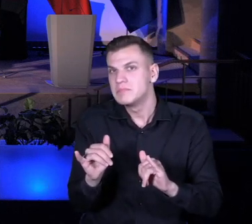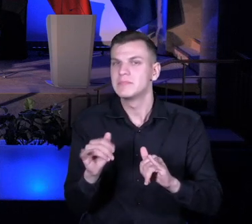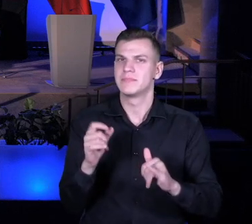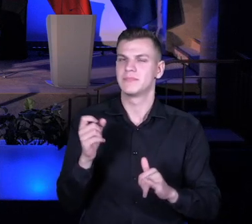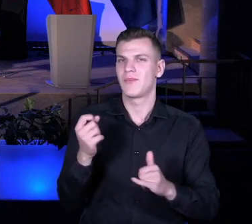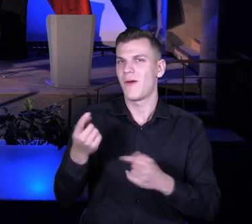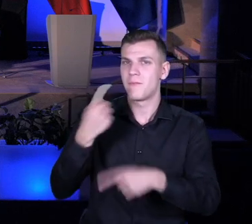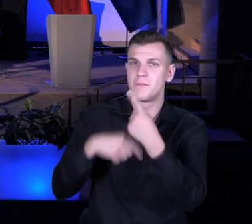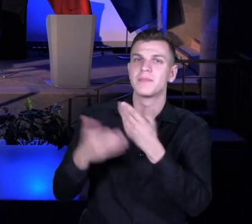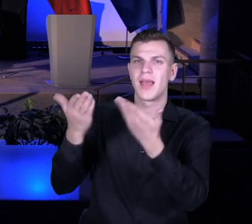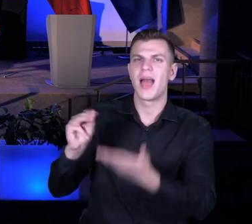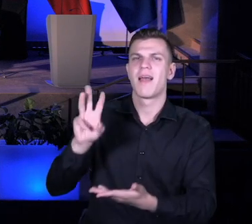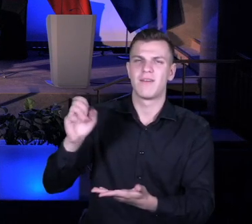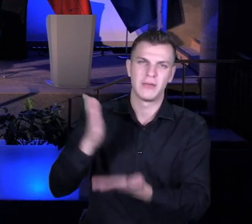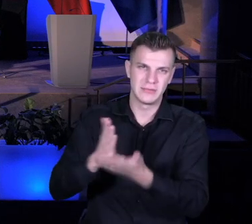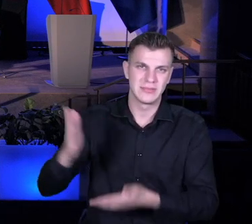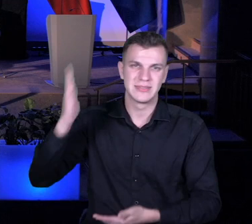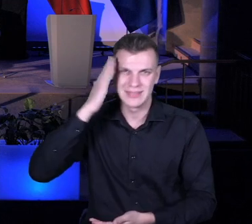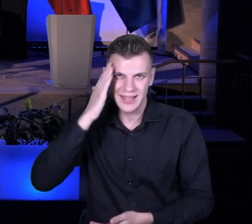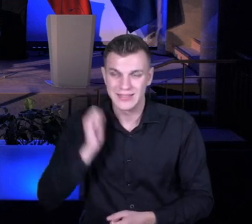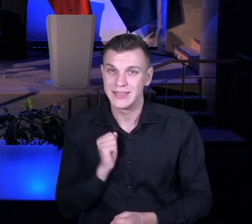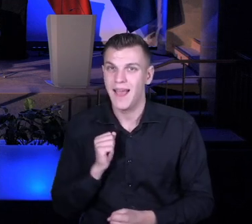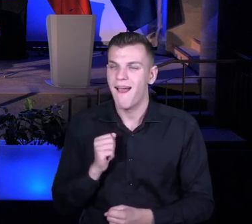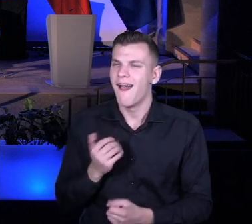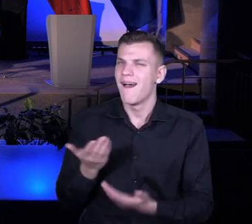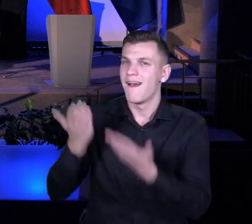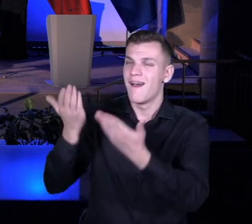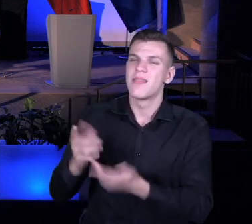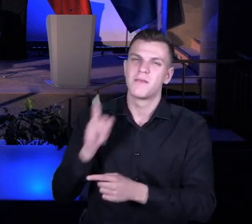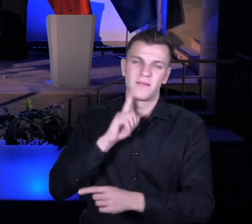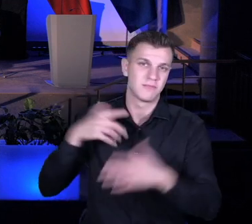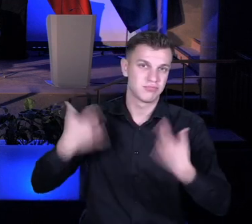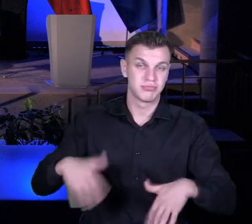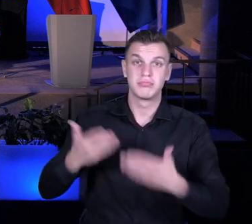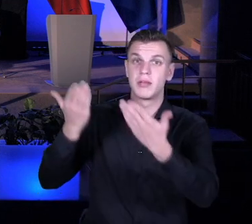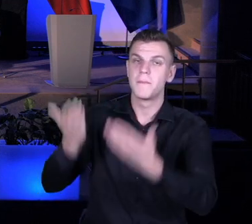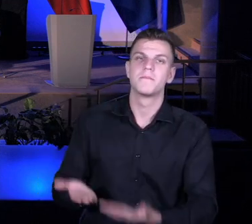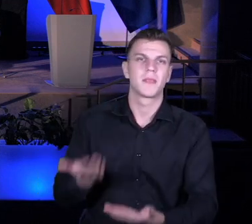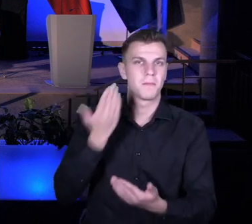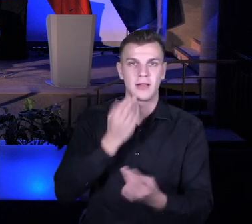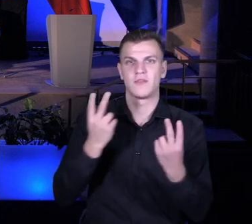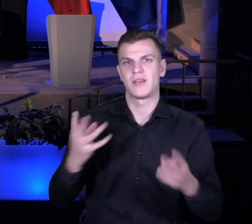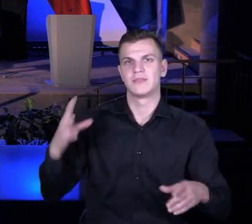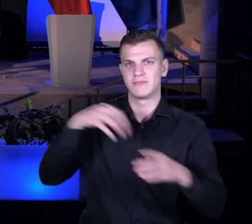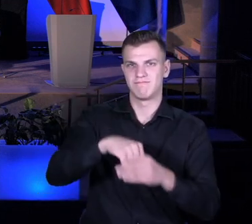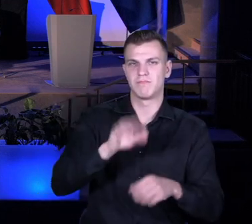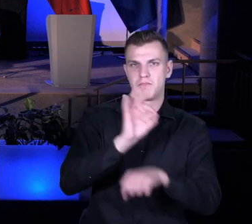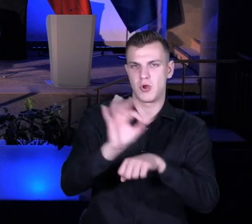tyle przedstawiam Ewę, ale myślę, że warto, bo naprawdę Ewa jest bardzo ważną osobą w projekcie.